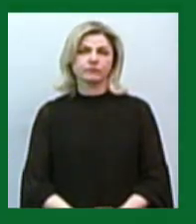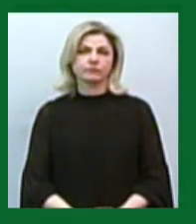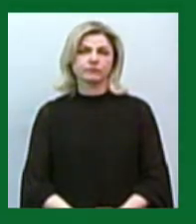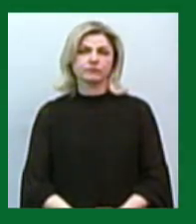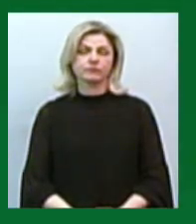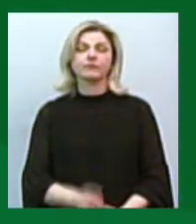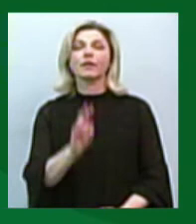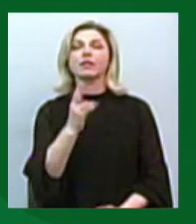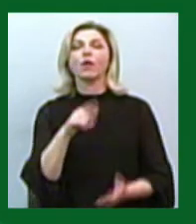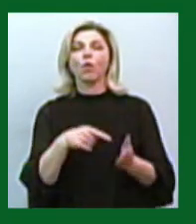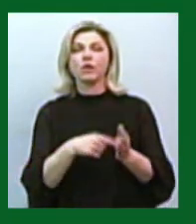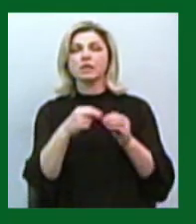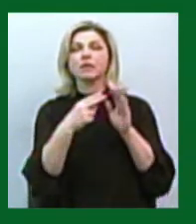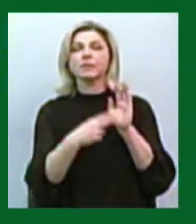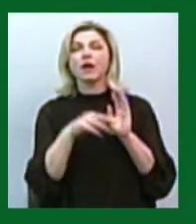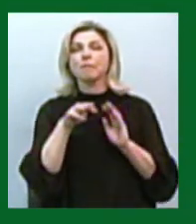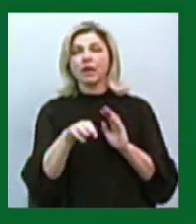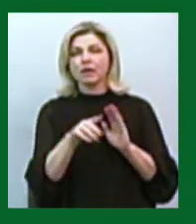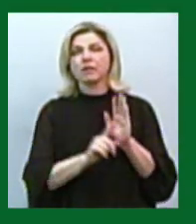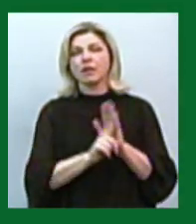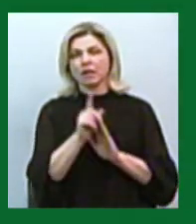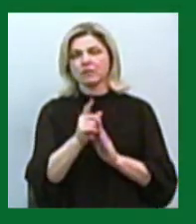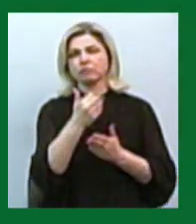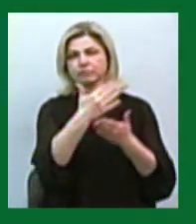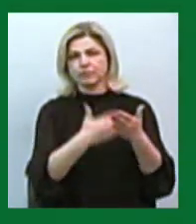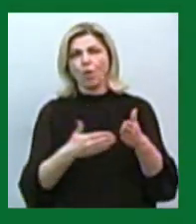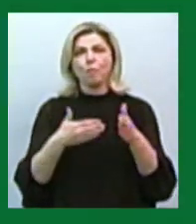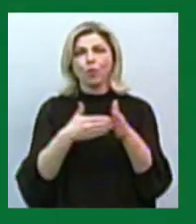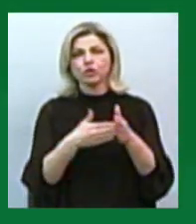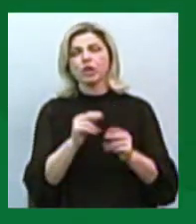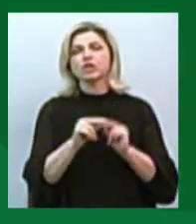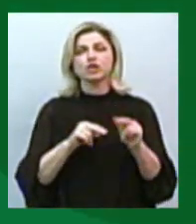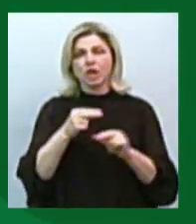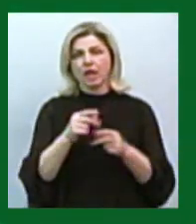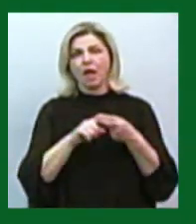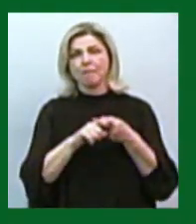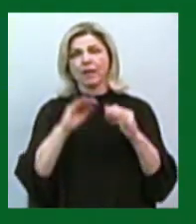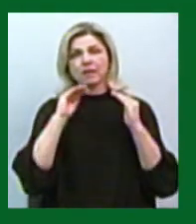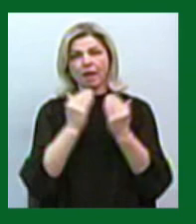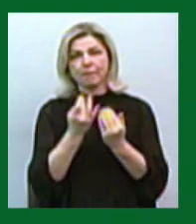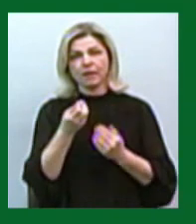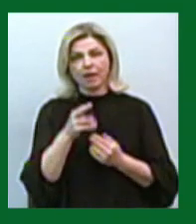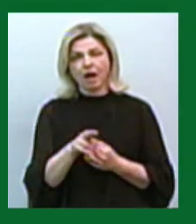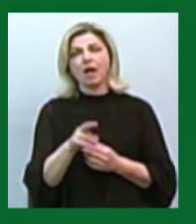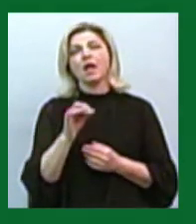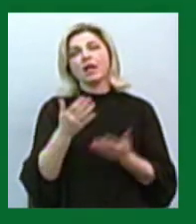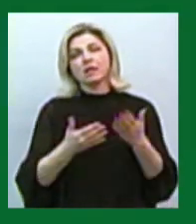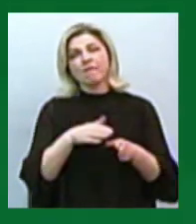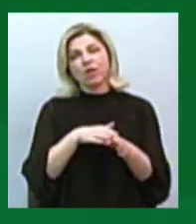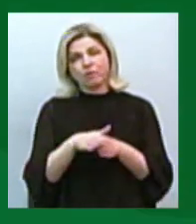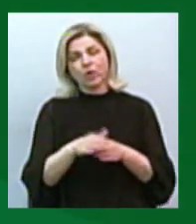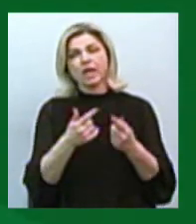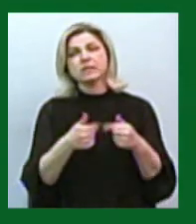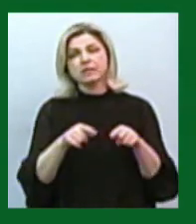У Миколаїві 18 березня запровадили низку обмежень через епідемію коронавірусу. Чи дотримуються заклади розпорядження